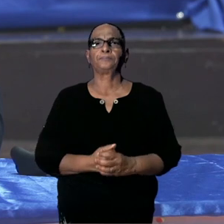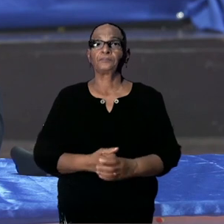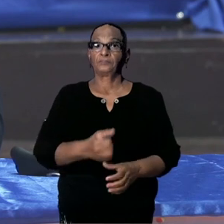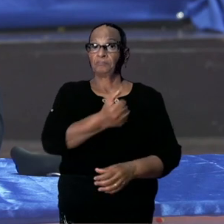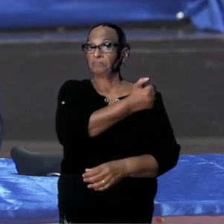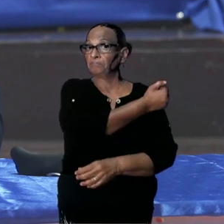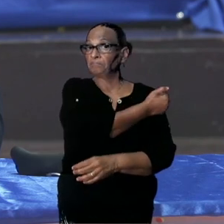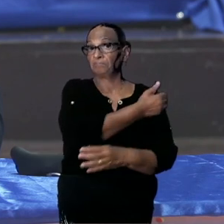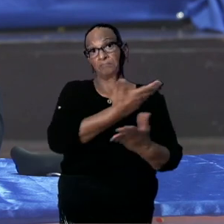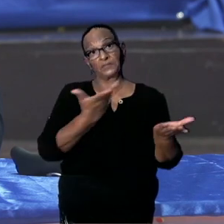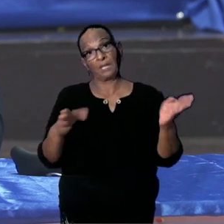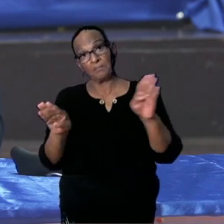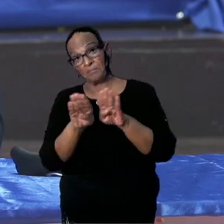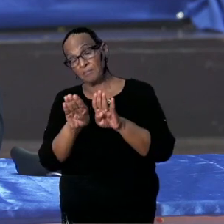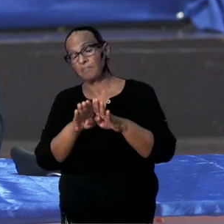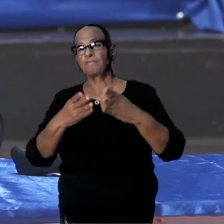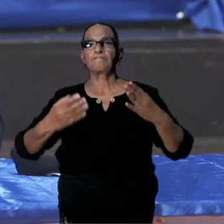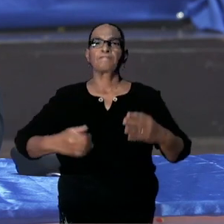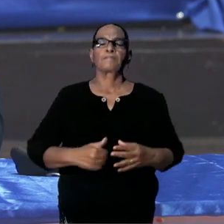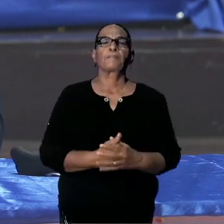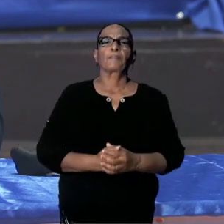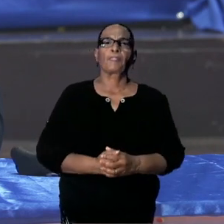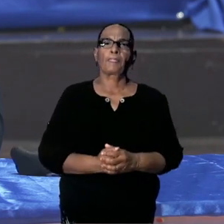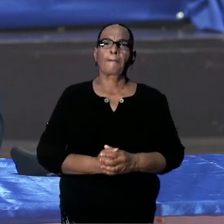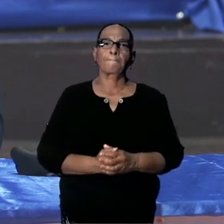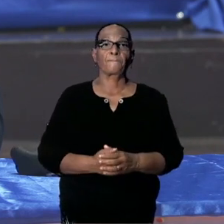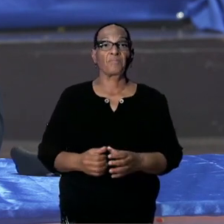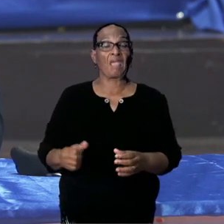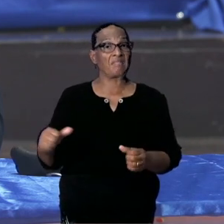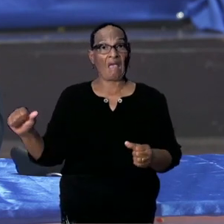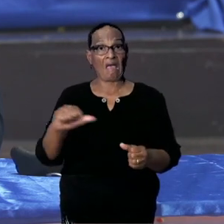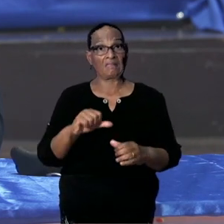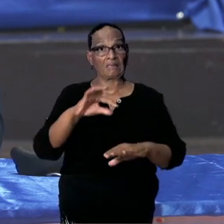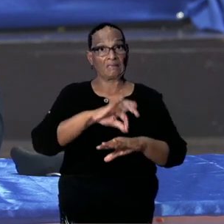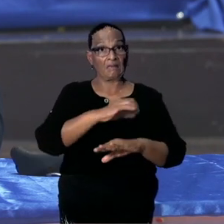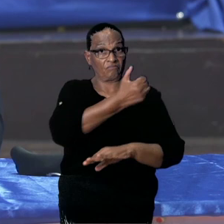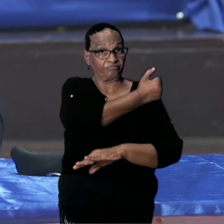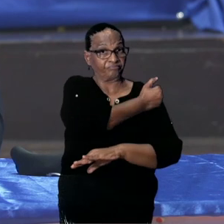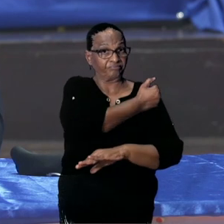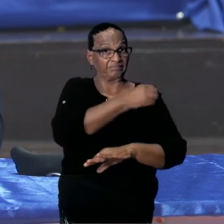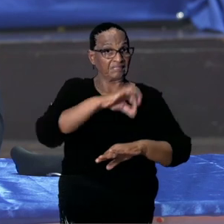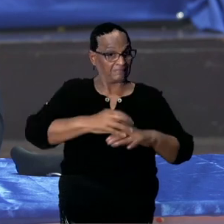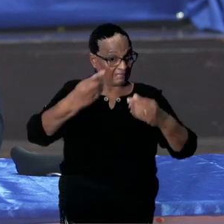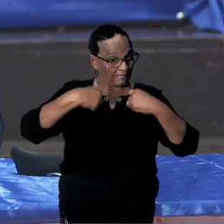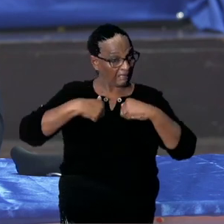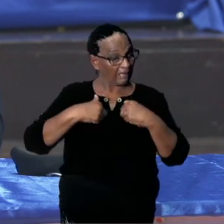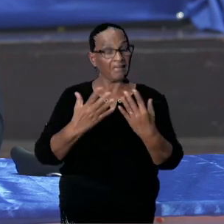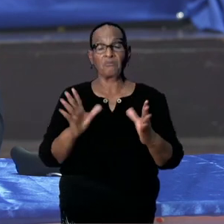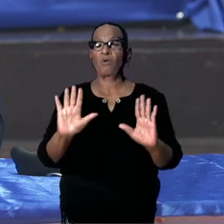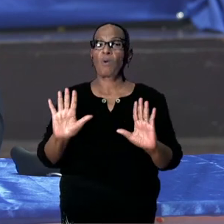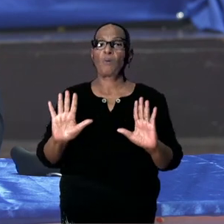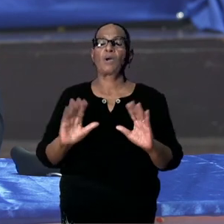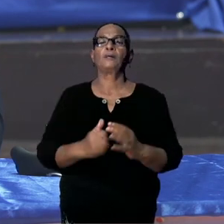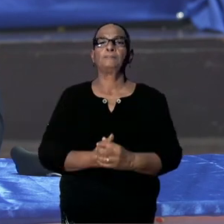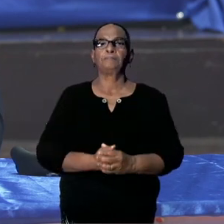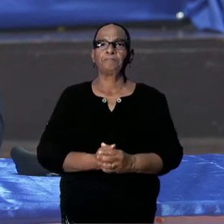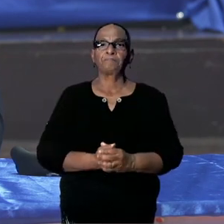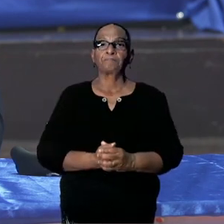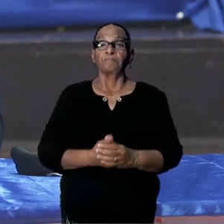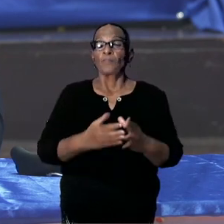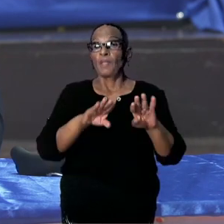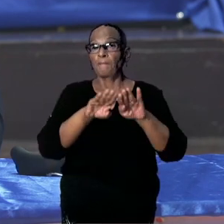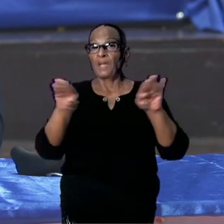Als die allemaal hetzelfde zijn. En bijwerkingen. Dat gaat de directeur uitleggen. Ja. Op basis waarvan de